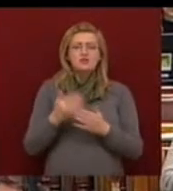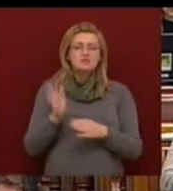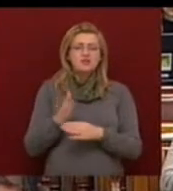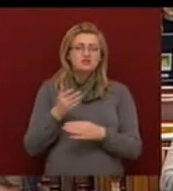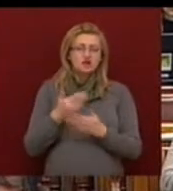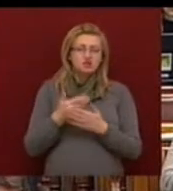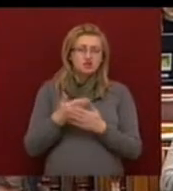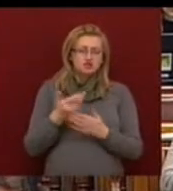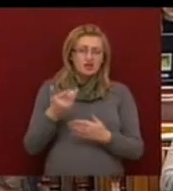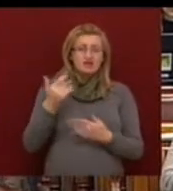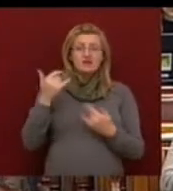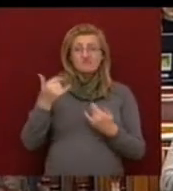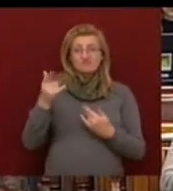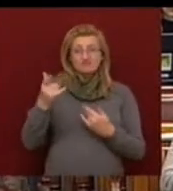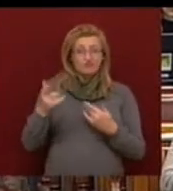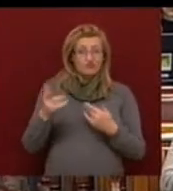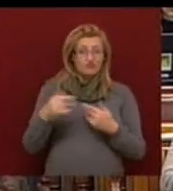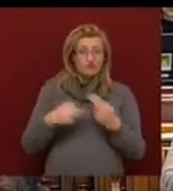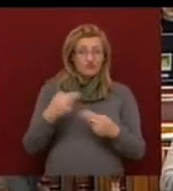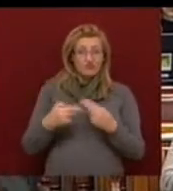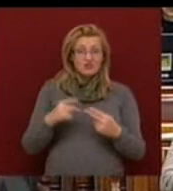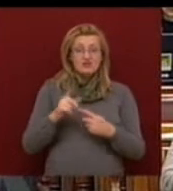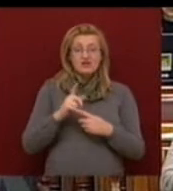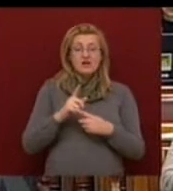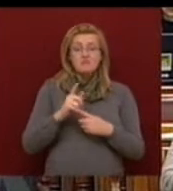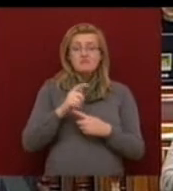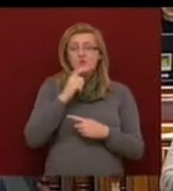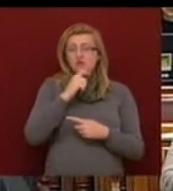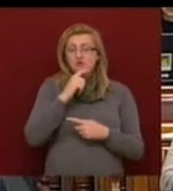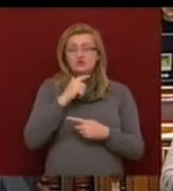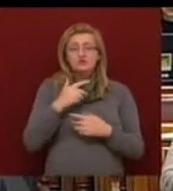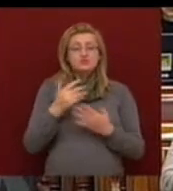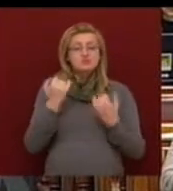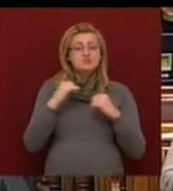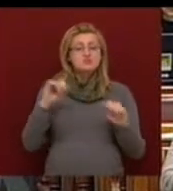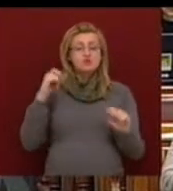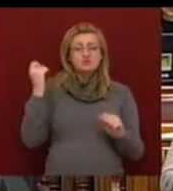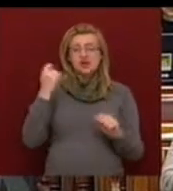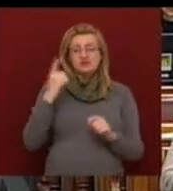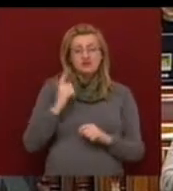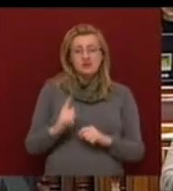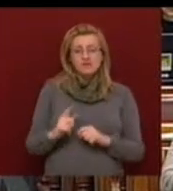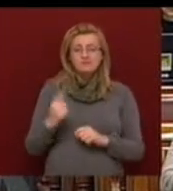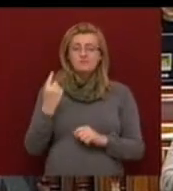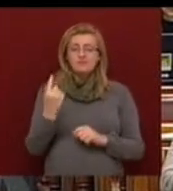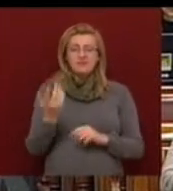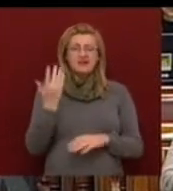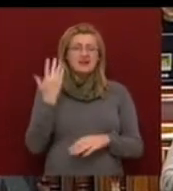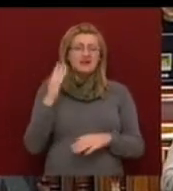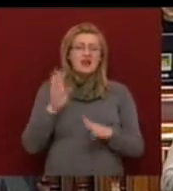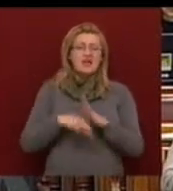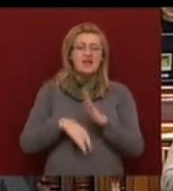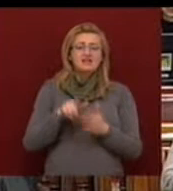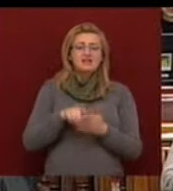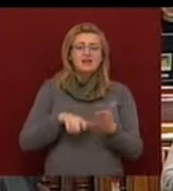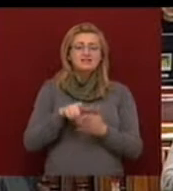Az, amit itt önök folytattak, az sem unorthodox nem volt, miniszter úr, sem szabadságharc nem volt. Önök régi lejárt receptek